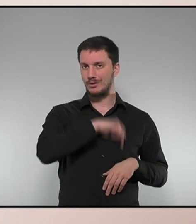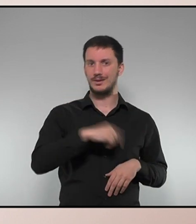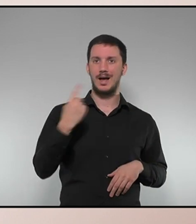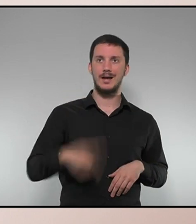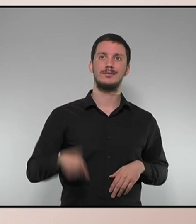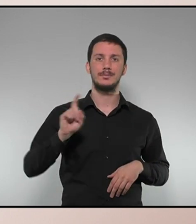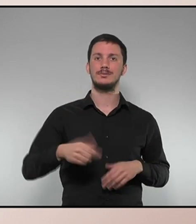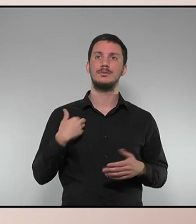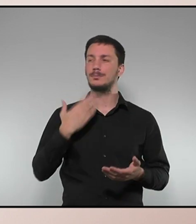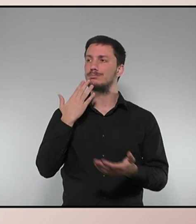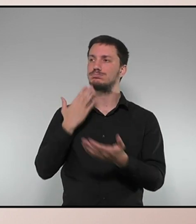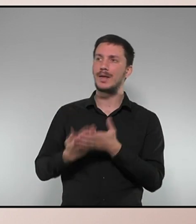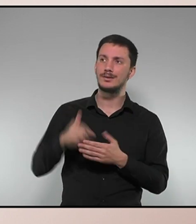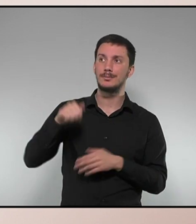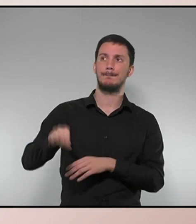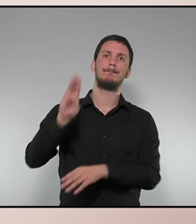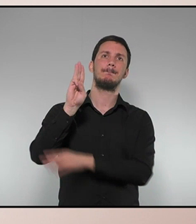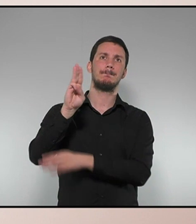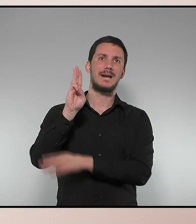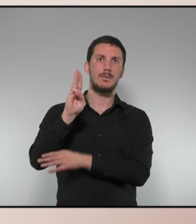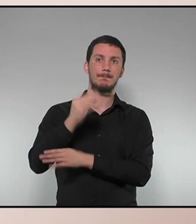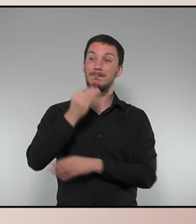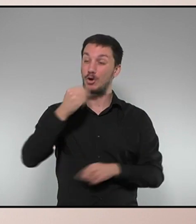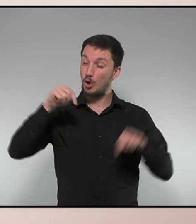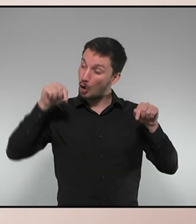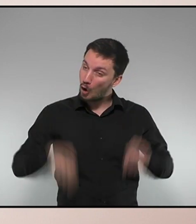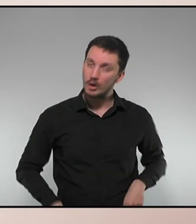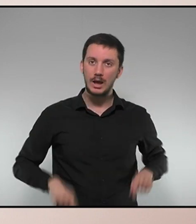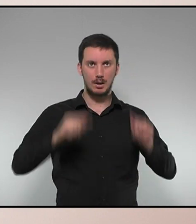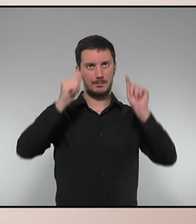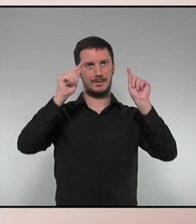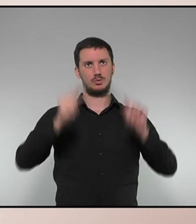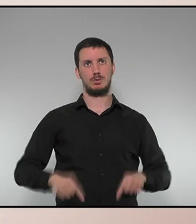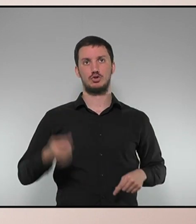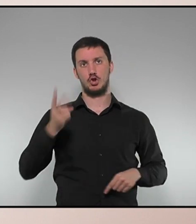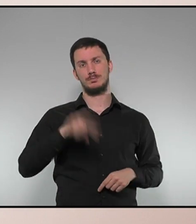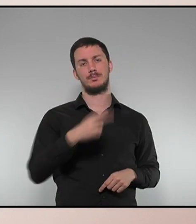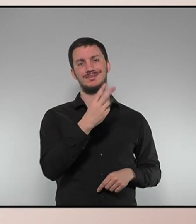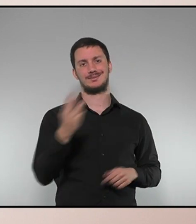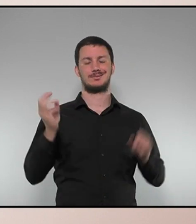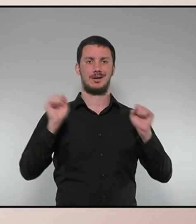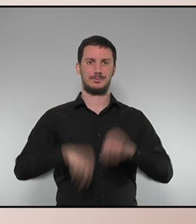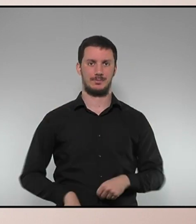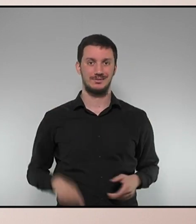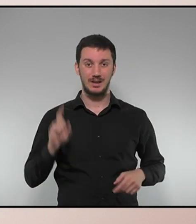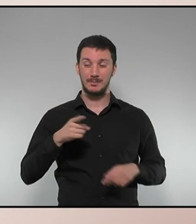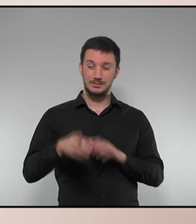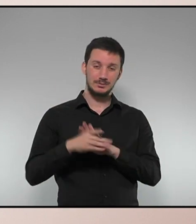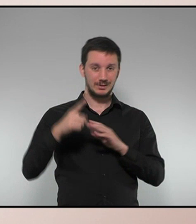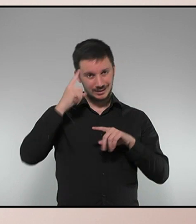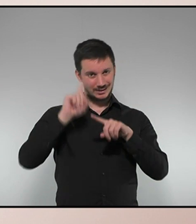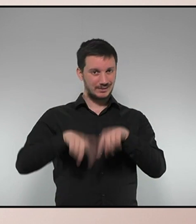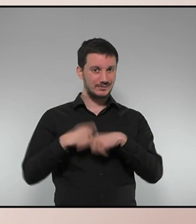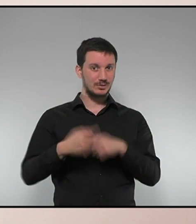aviat clama, perquè aquest Parlament aprovi millor avui que demà el pressupost 2023. De fet, seguint la seva reflexió, les vagues i